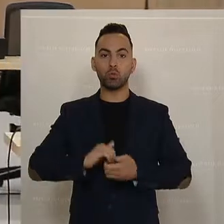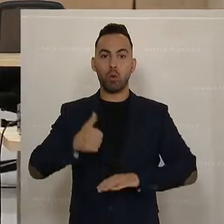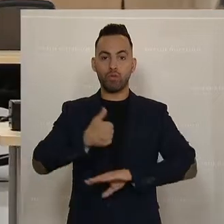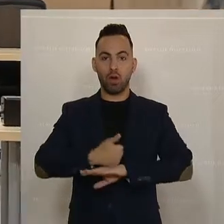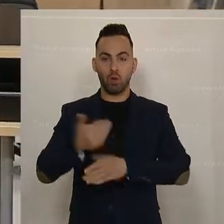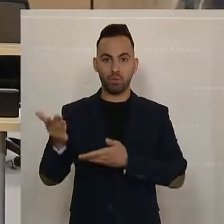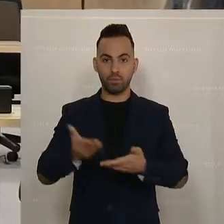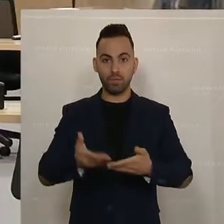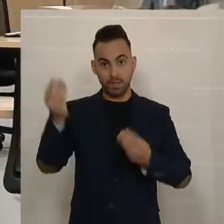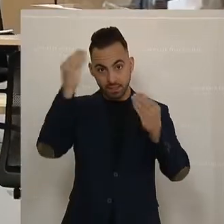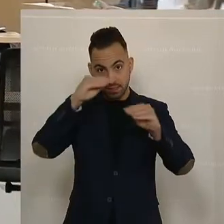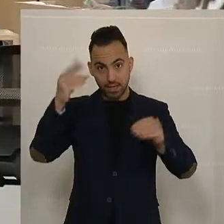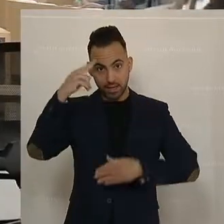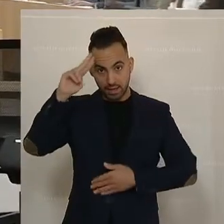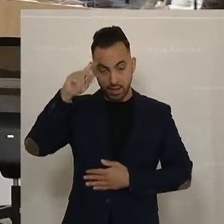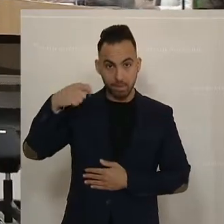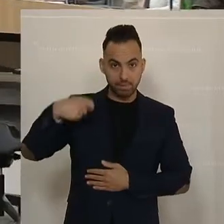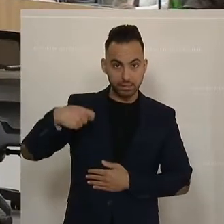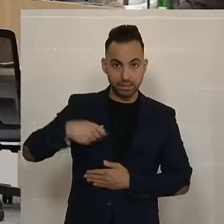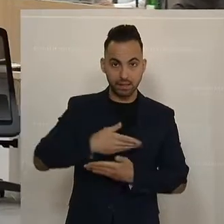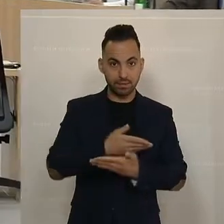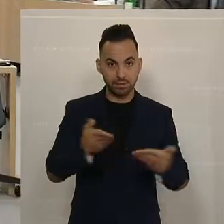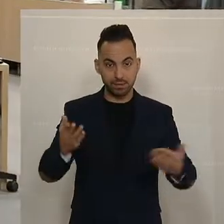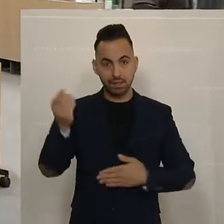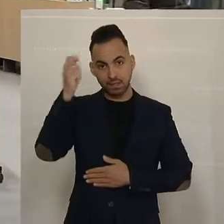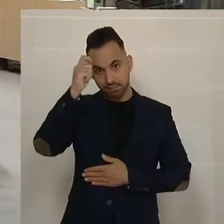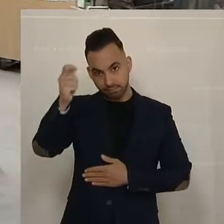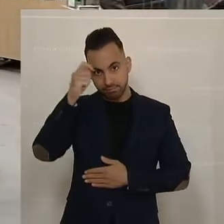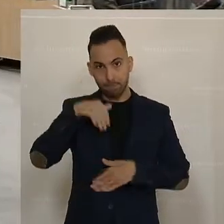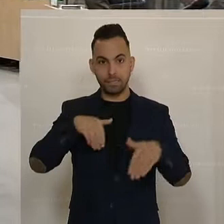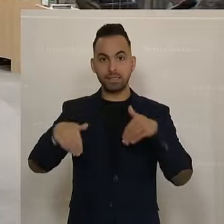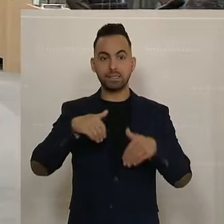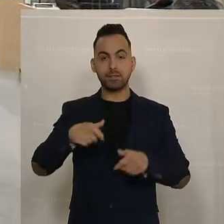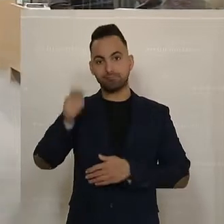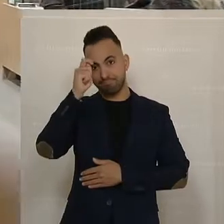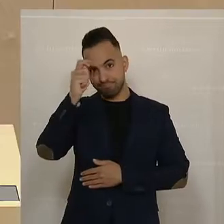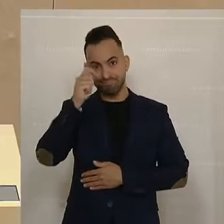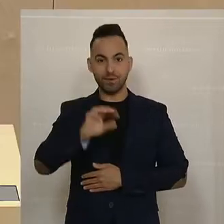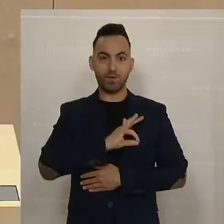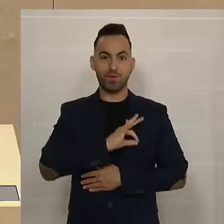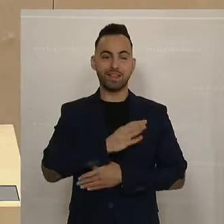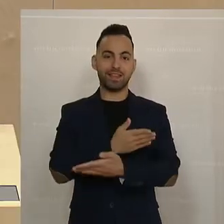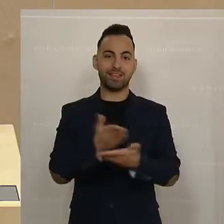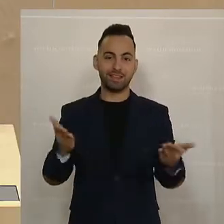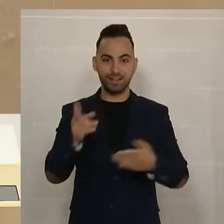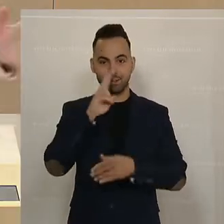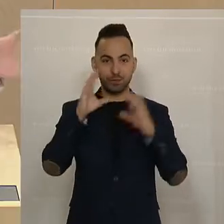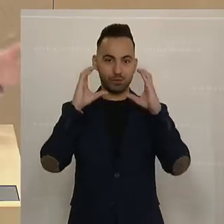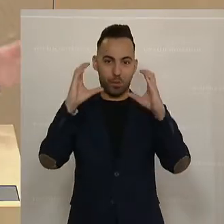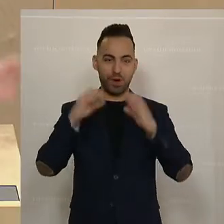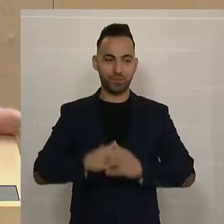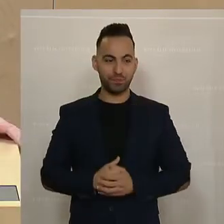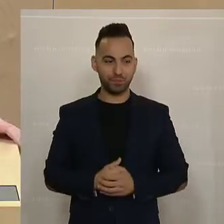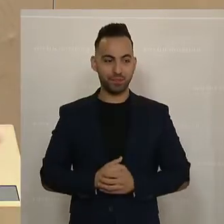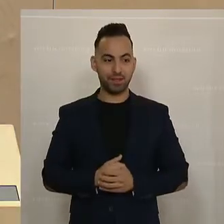Sehr geehrter Herr Präsident, sehr geehrter Herr Minister, warte Kolleginnen und Kollegen, liebe Zuseherinnen und Zuseher, ich freue